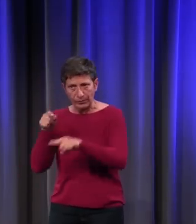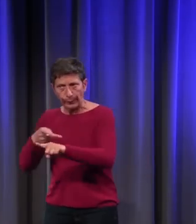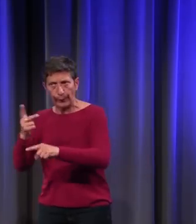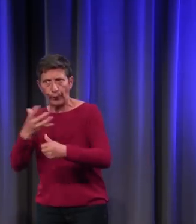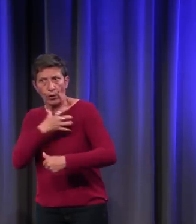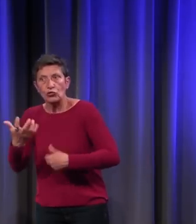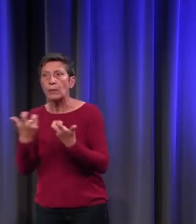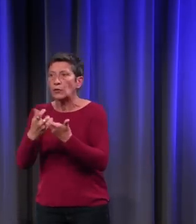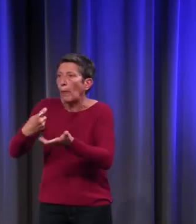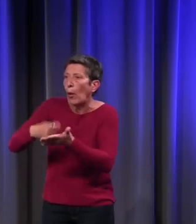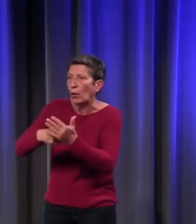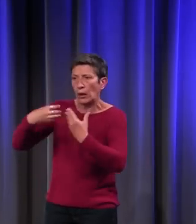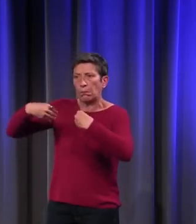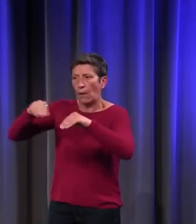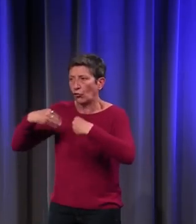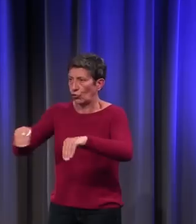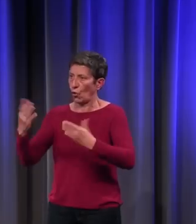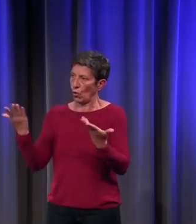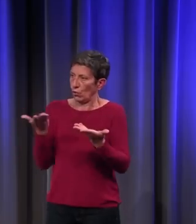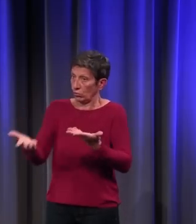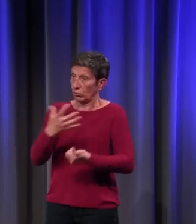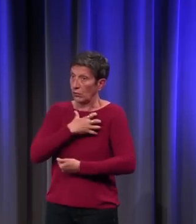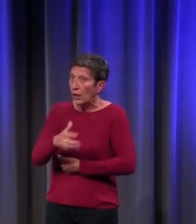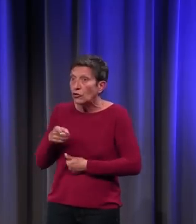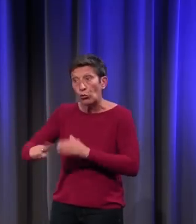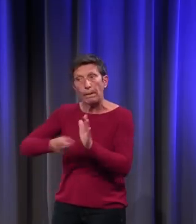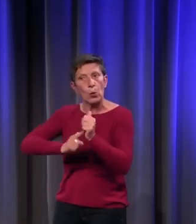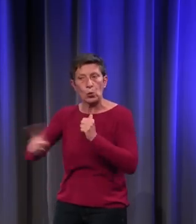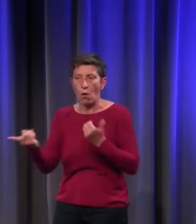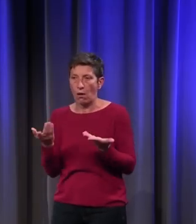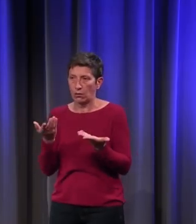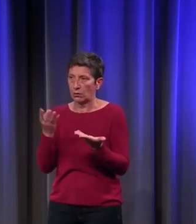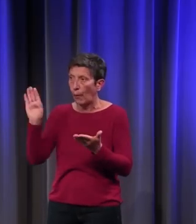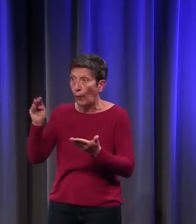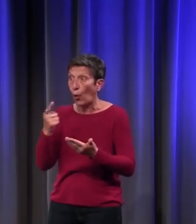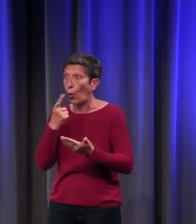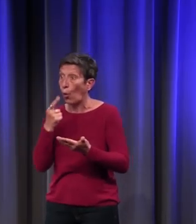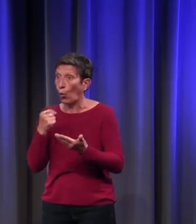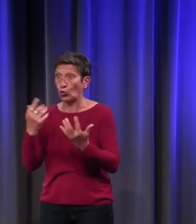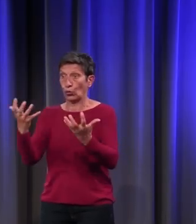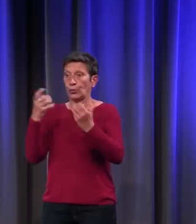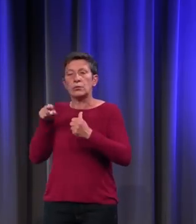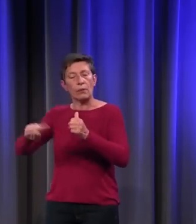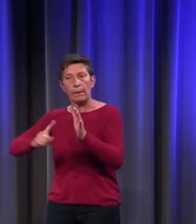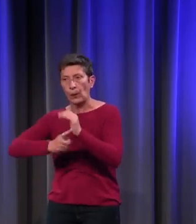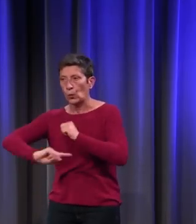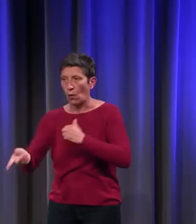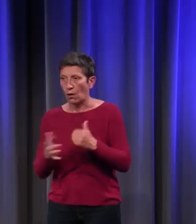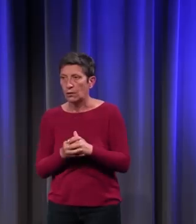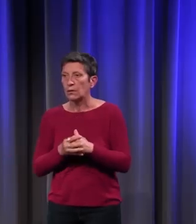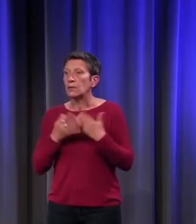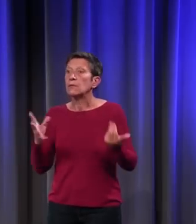banquiers, grands marchands, etc., n'ont pas droit à ces magnifiques bleus et ces magnifiques rouges. Alors, par